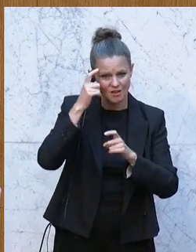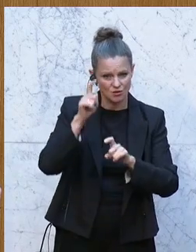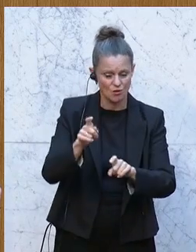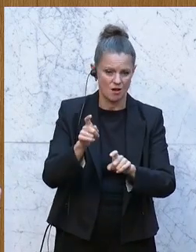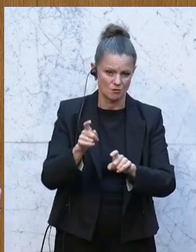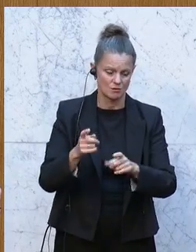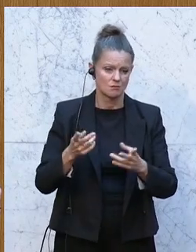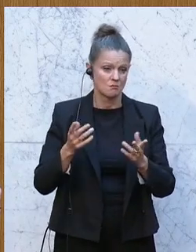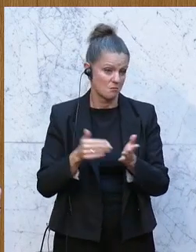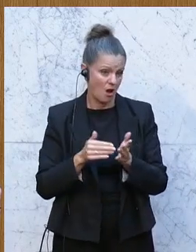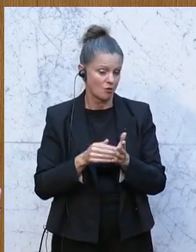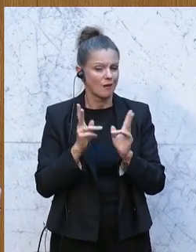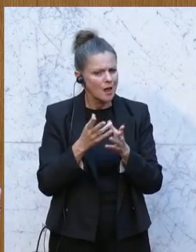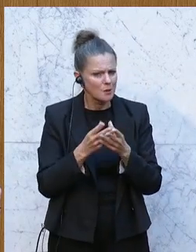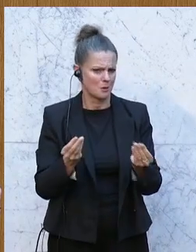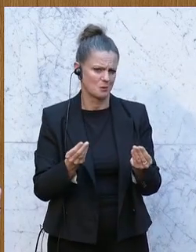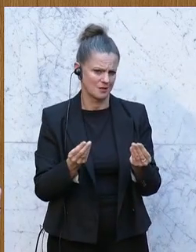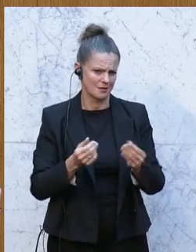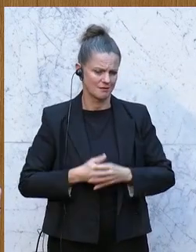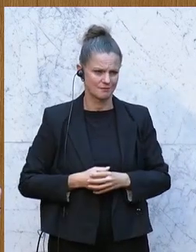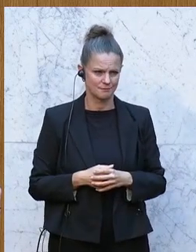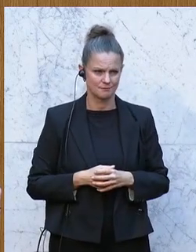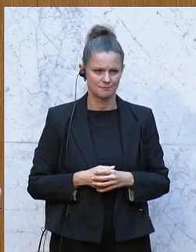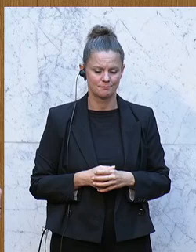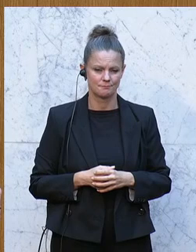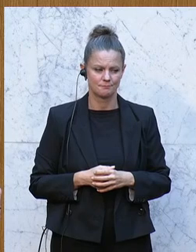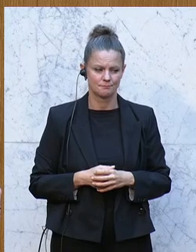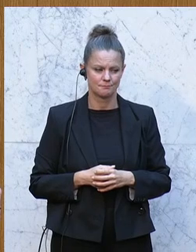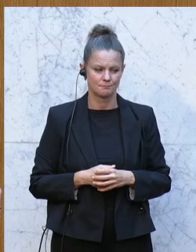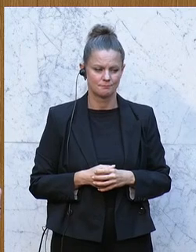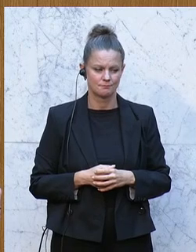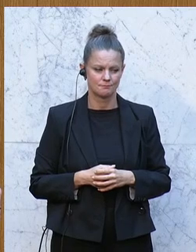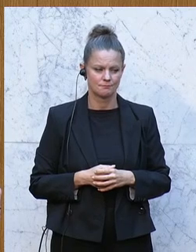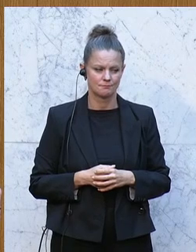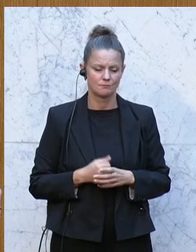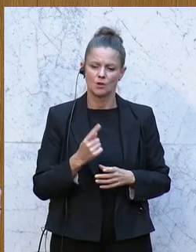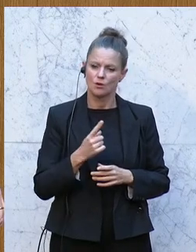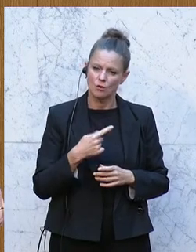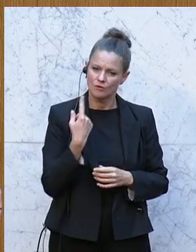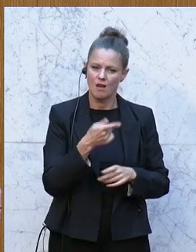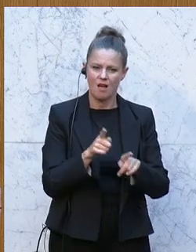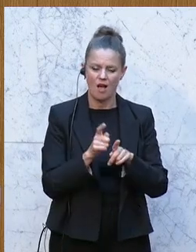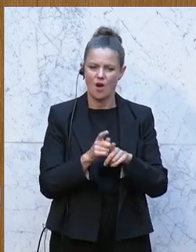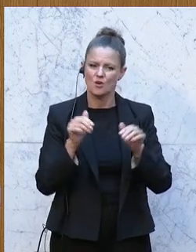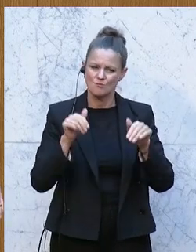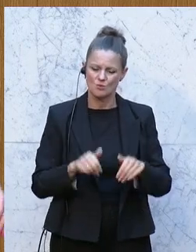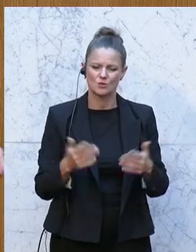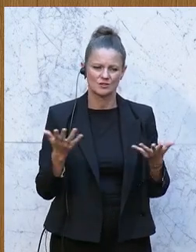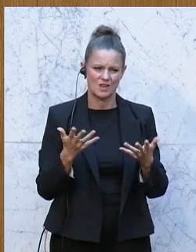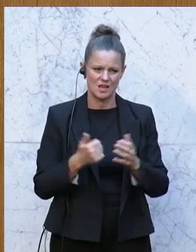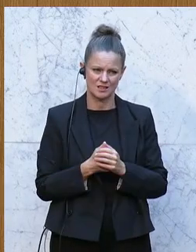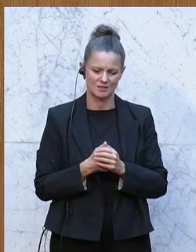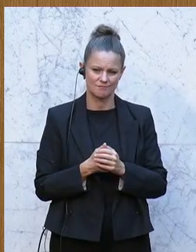könnte. Und wir müssen einfach einen größeren